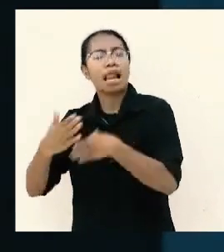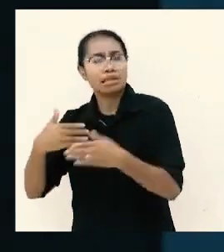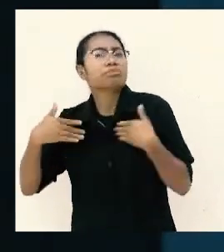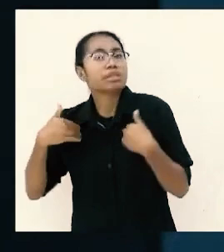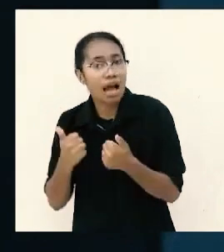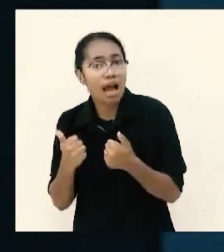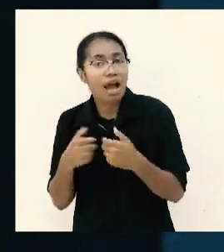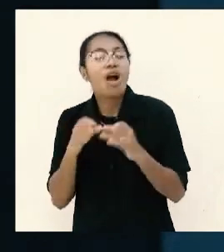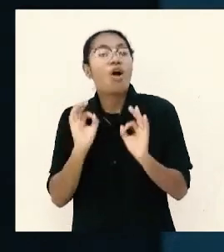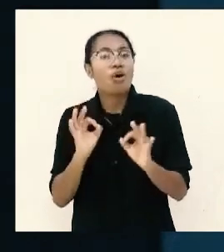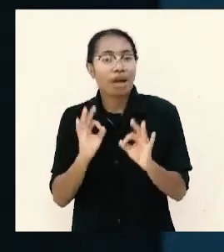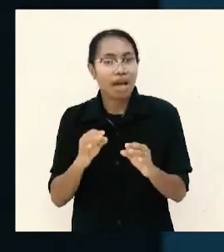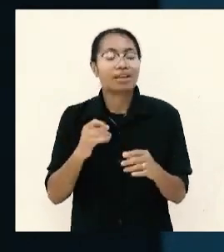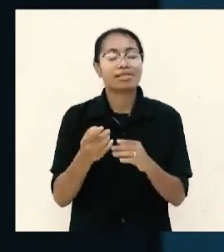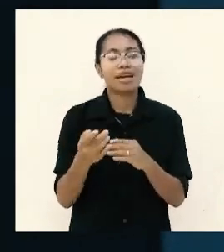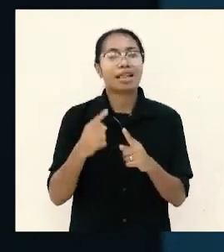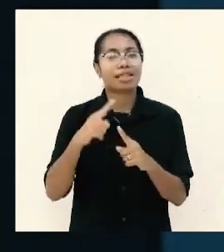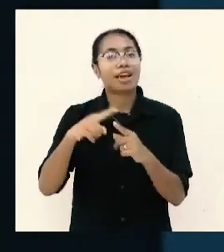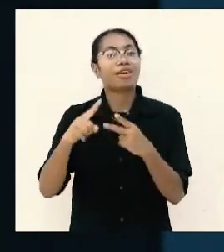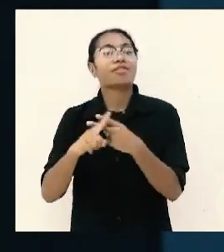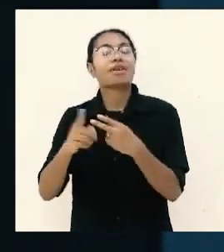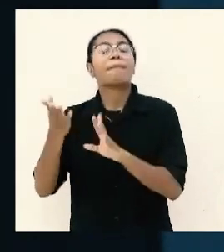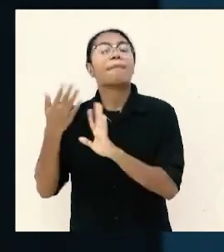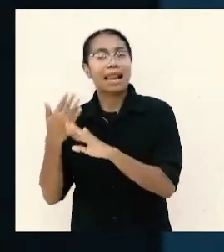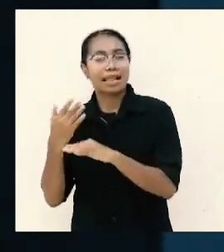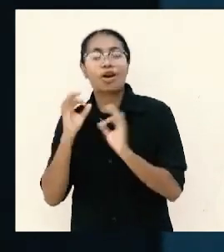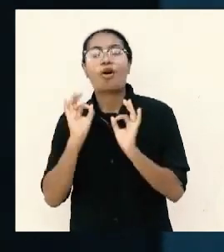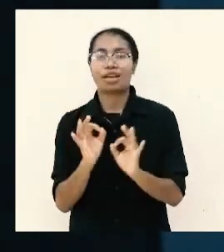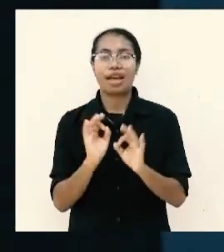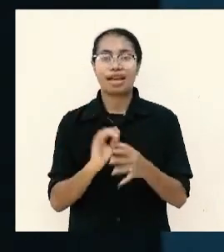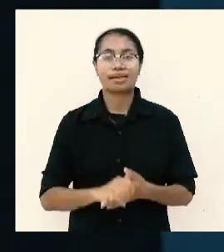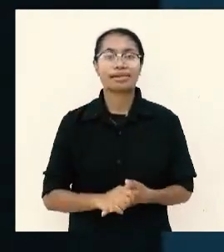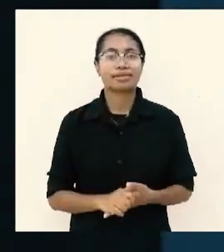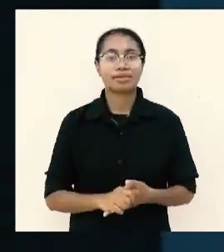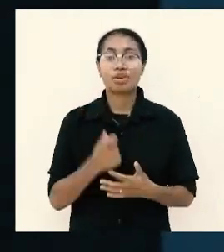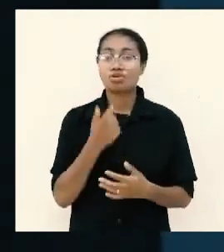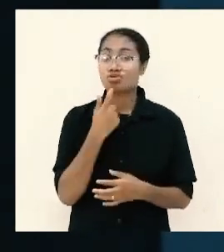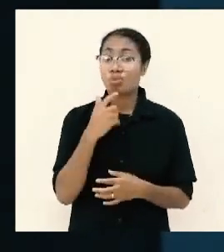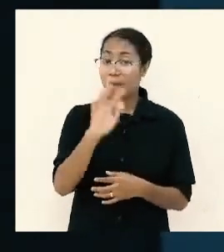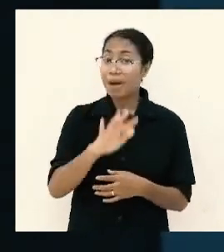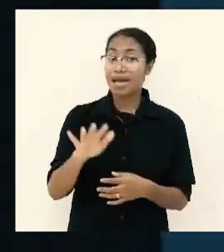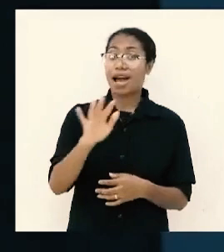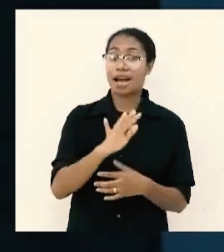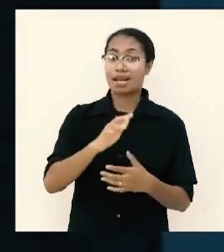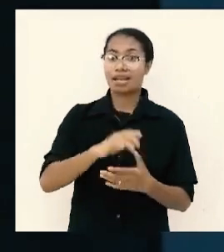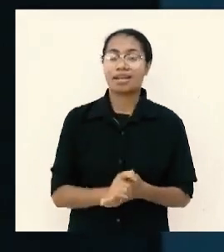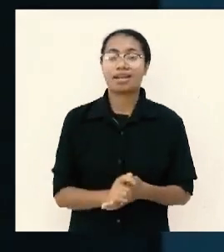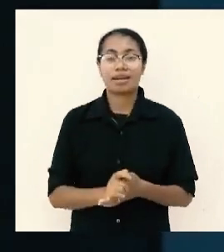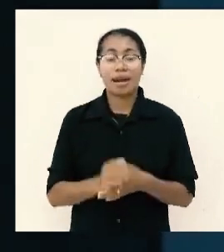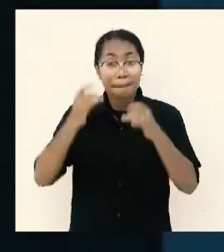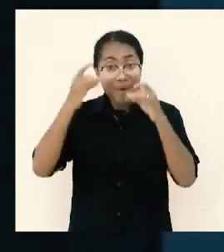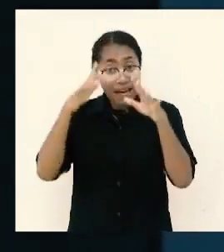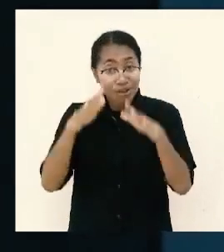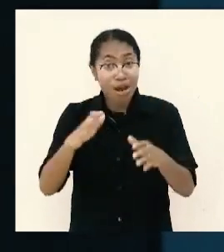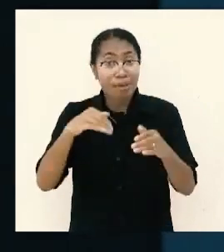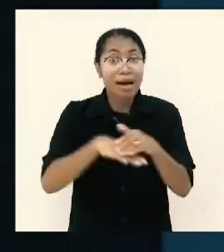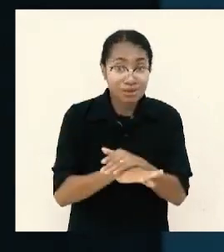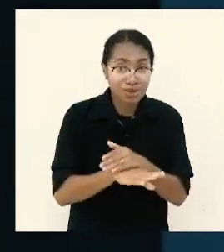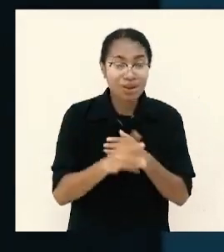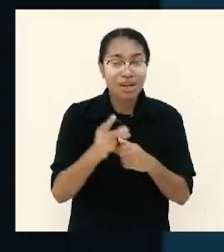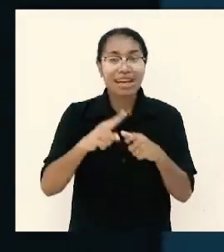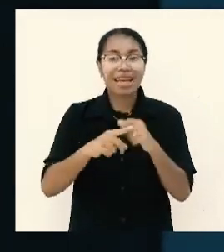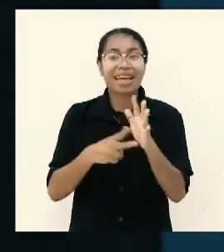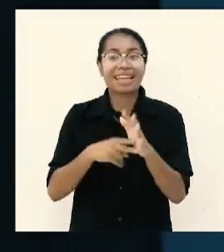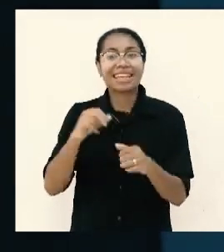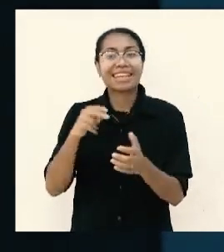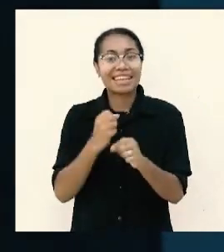baik saya transfer dan saya transfer kembali bayangkan berkat sudah masuk rekening pun kalau Tuhan perintahkan keluar dia